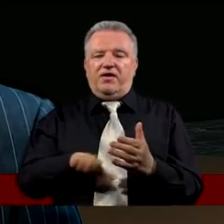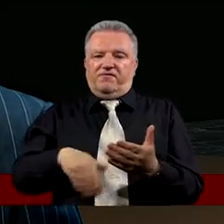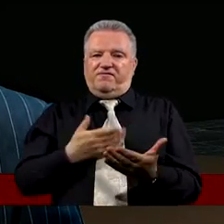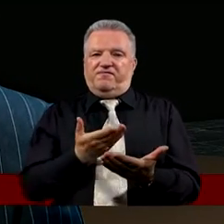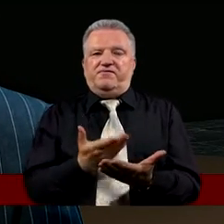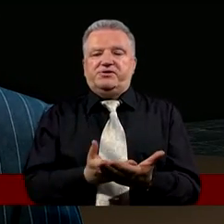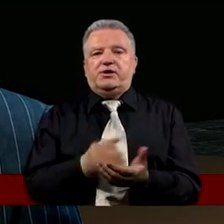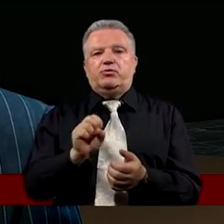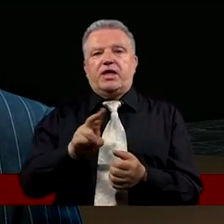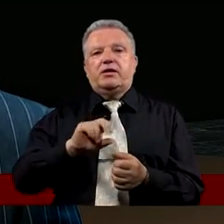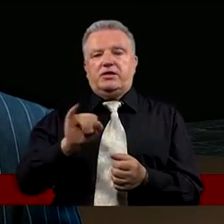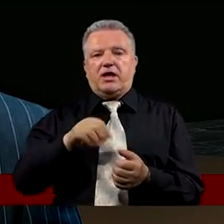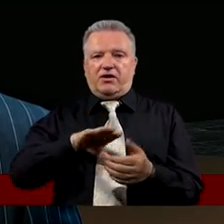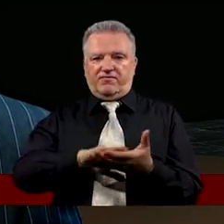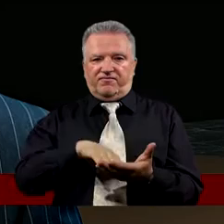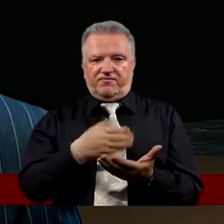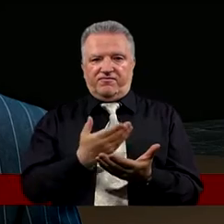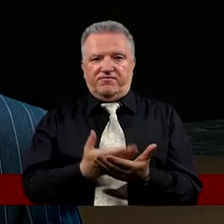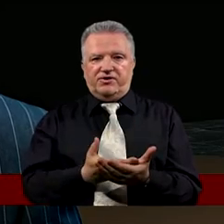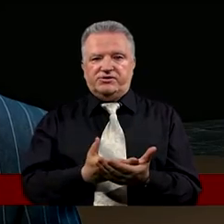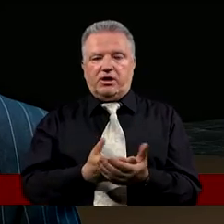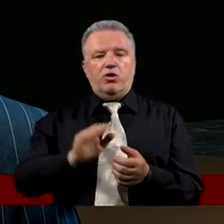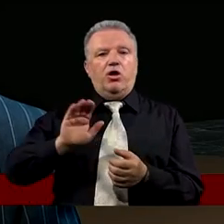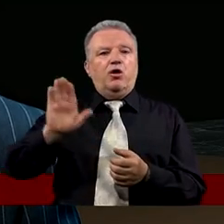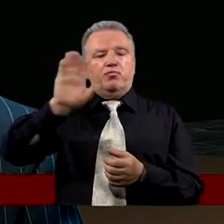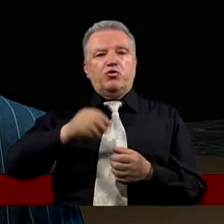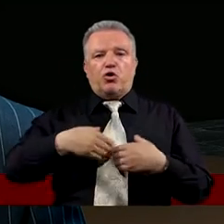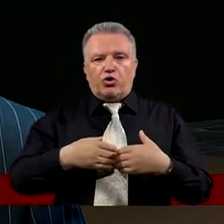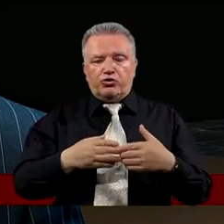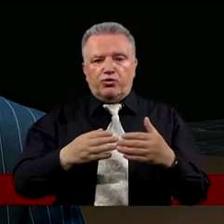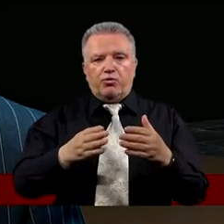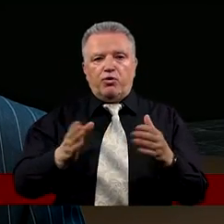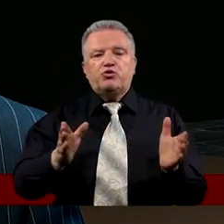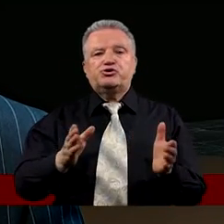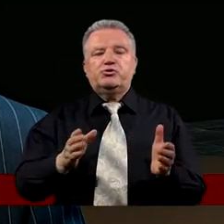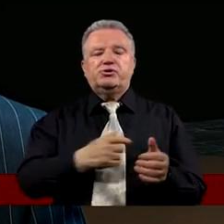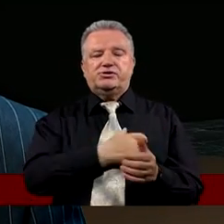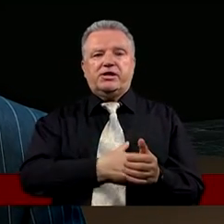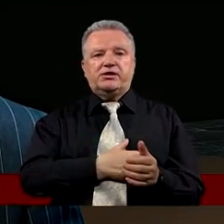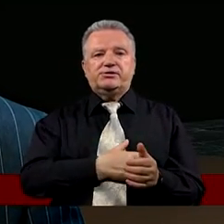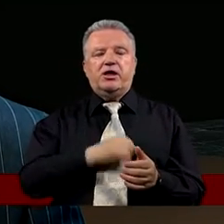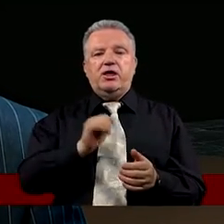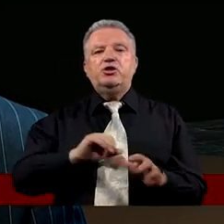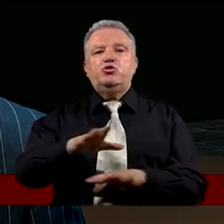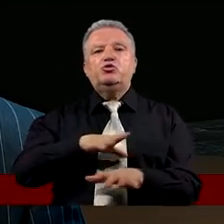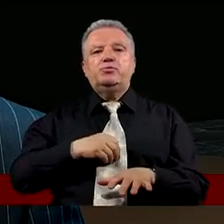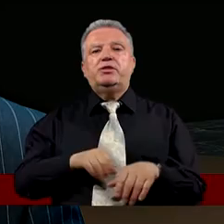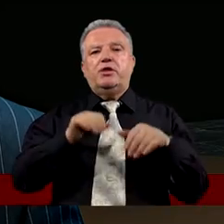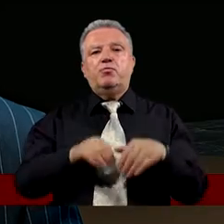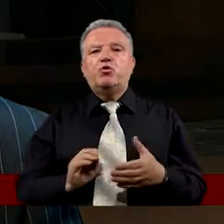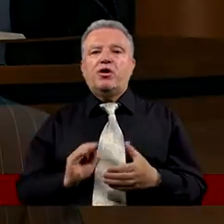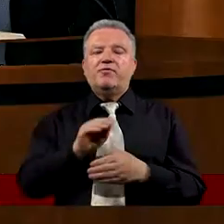Wyznał to tak jak wyznał To dlatego, że on wcześniej Otworzył dla Boga swoje serce I Duch Święty miał do niego przystęp